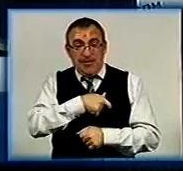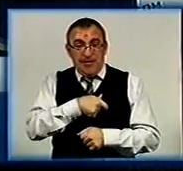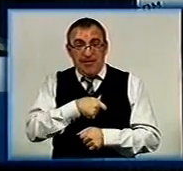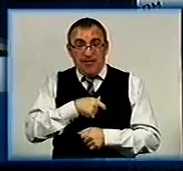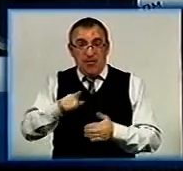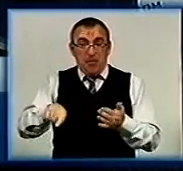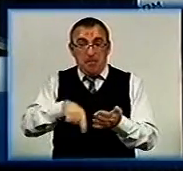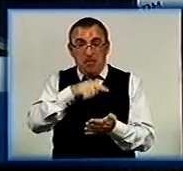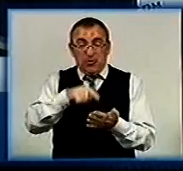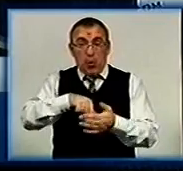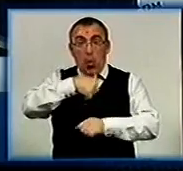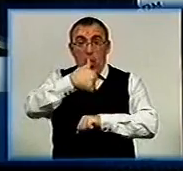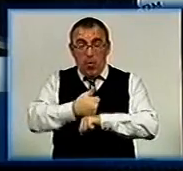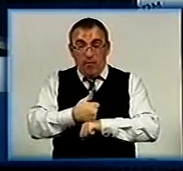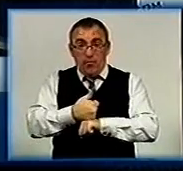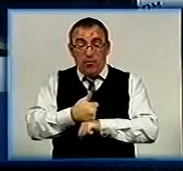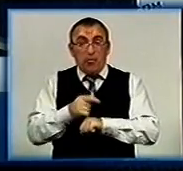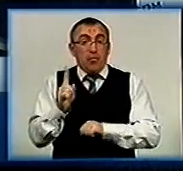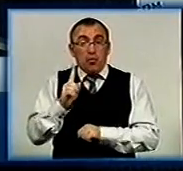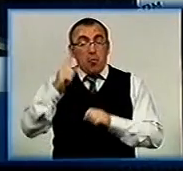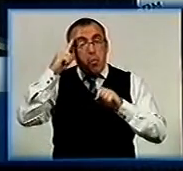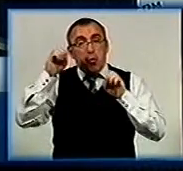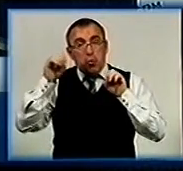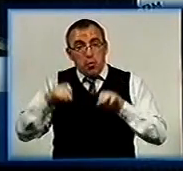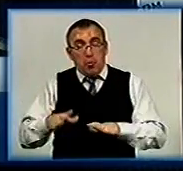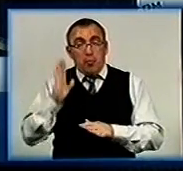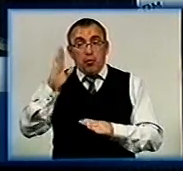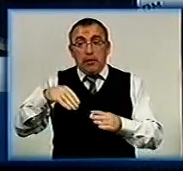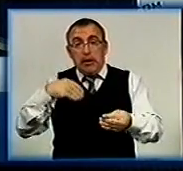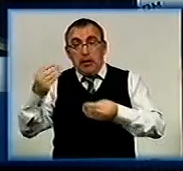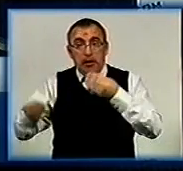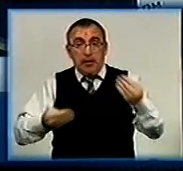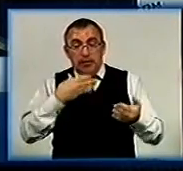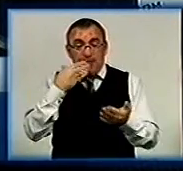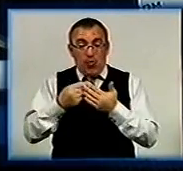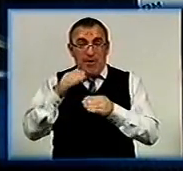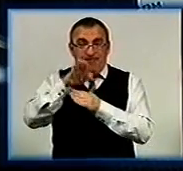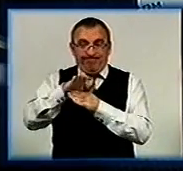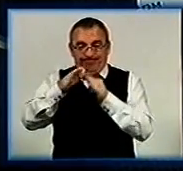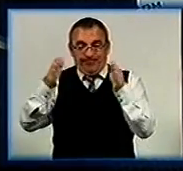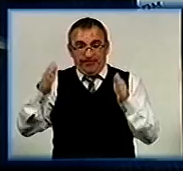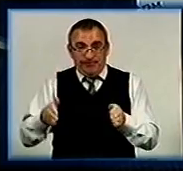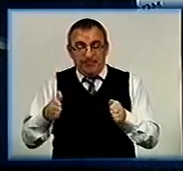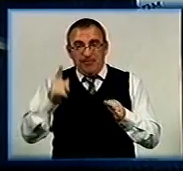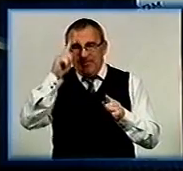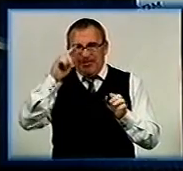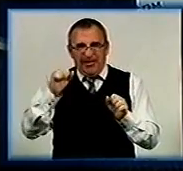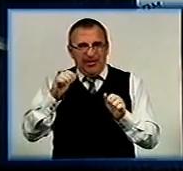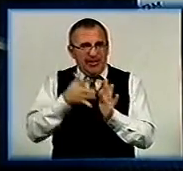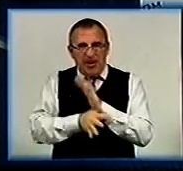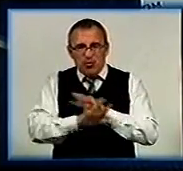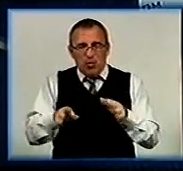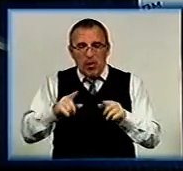посаду міського голови чомусь вирішили, що вони будуть роздавати із своїх палаток незрозумілі абсолютно